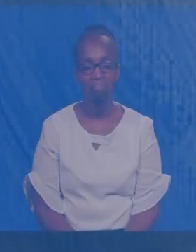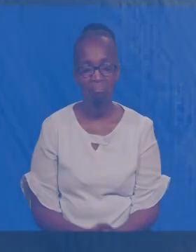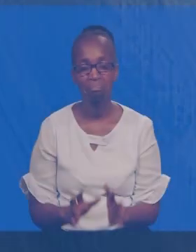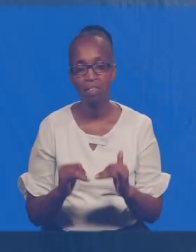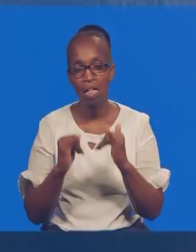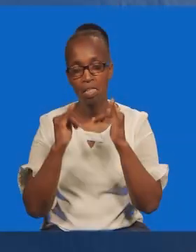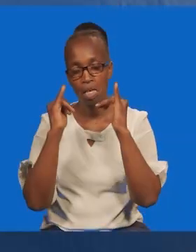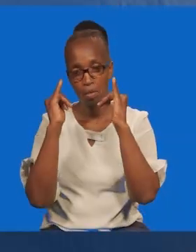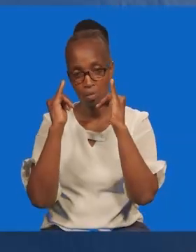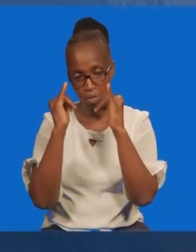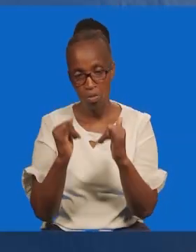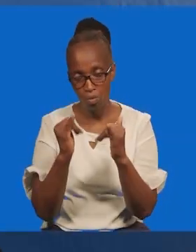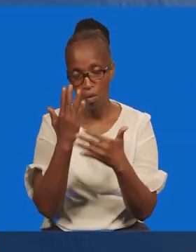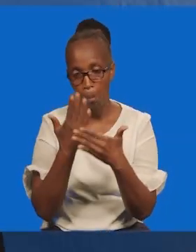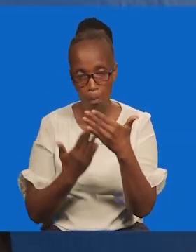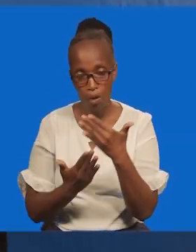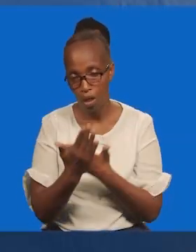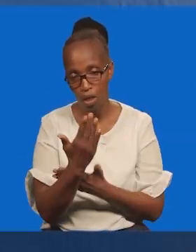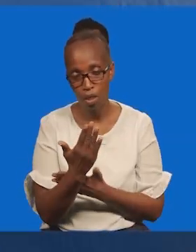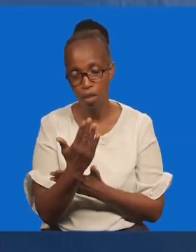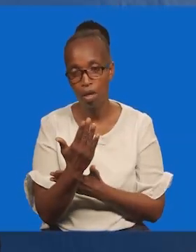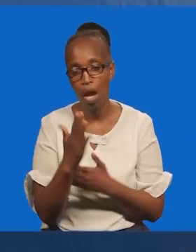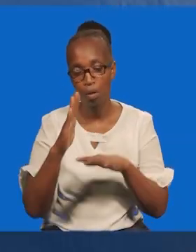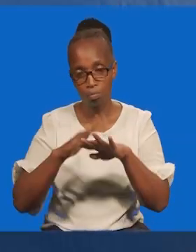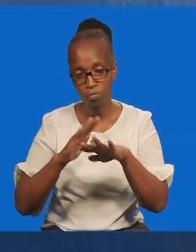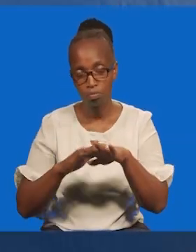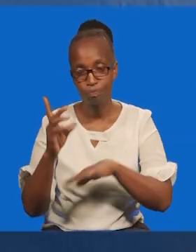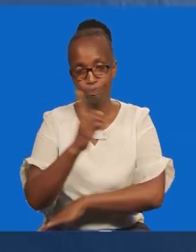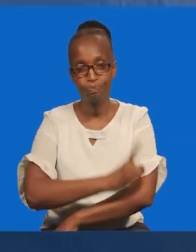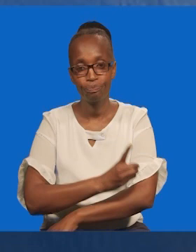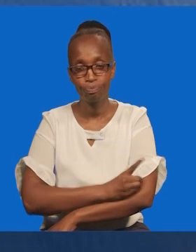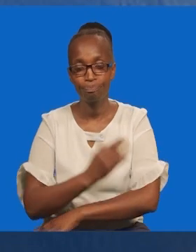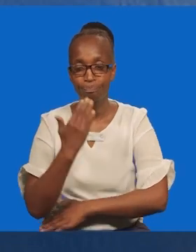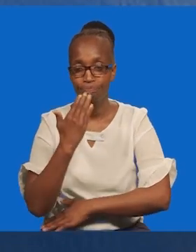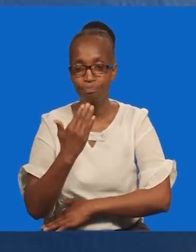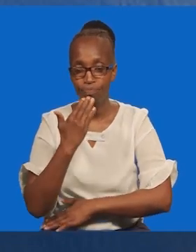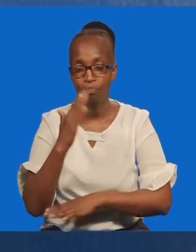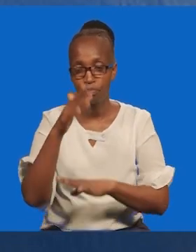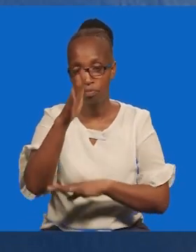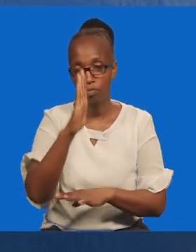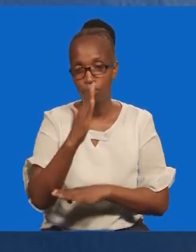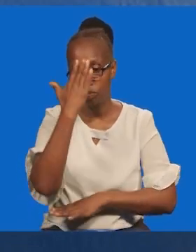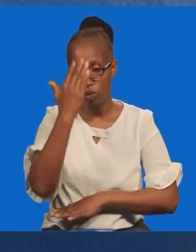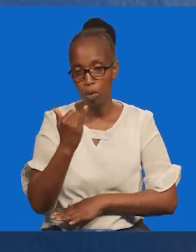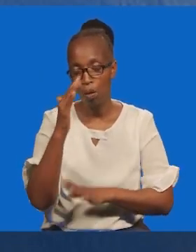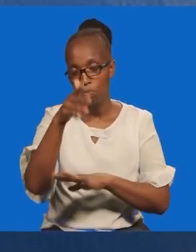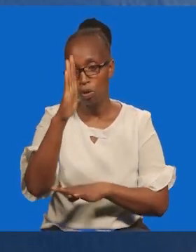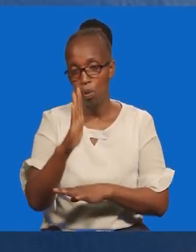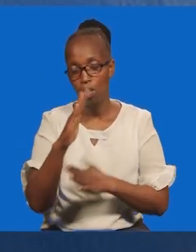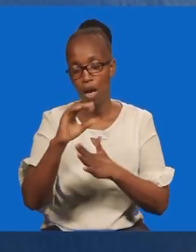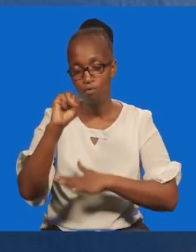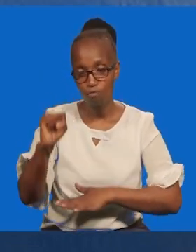Misiku ingine, asubu ingine kwetu ambapo tunamushukuru mwenyezi mungu ni kwa sababu ya meweza